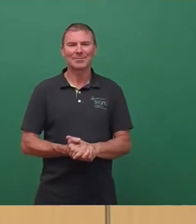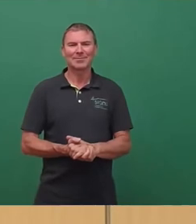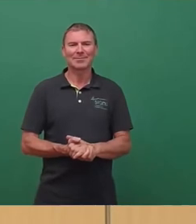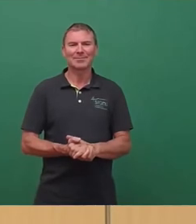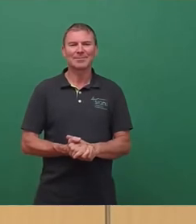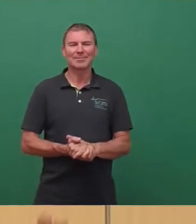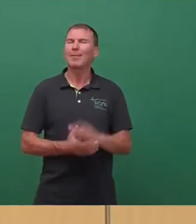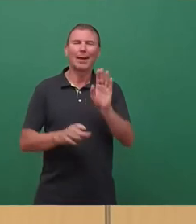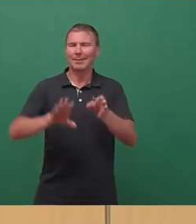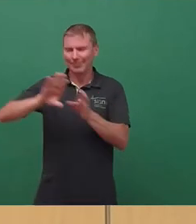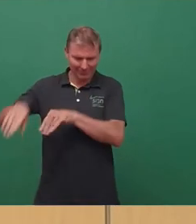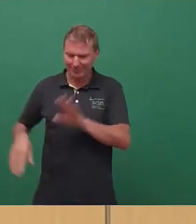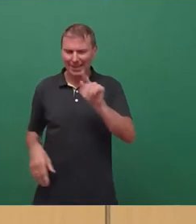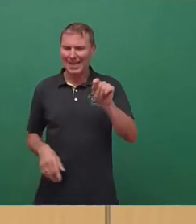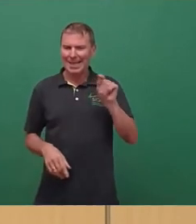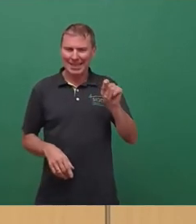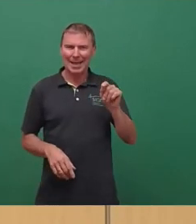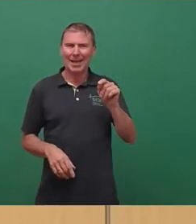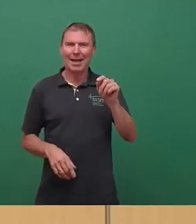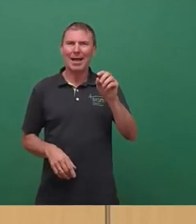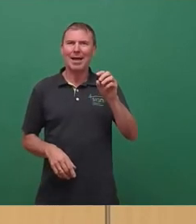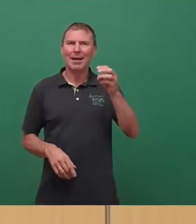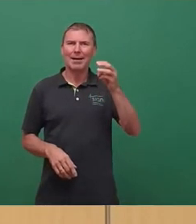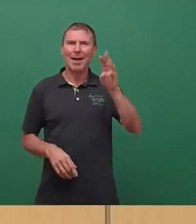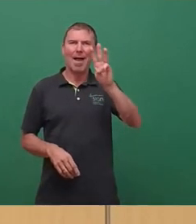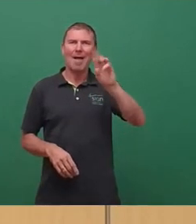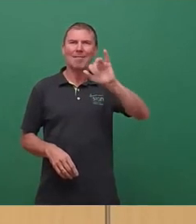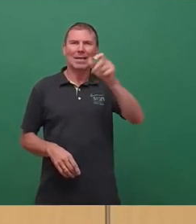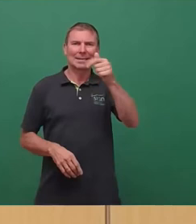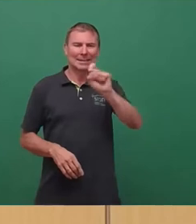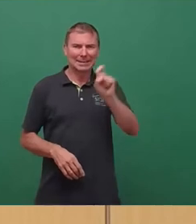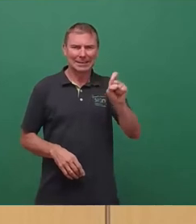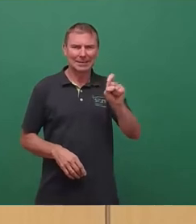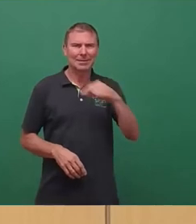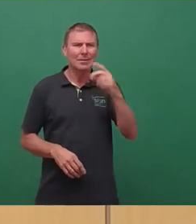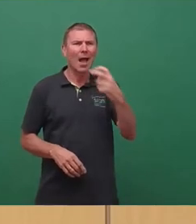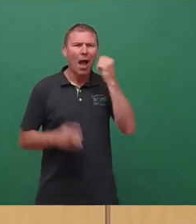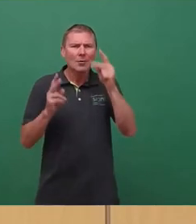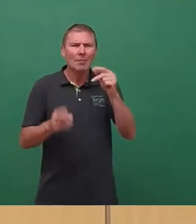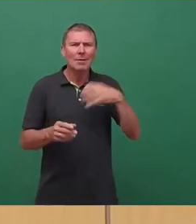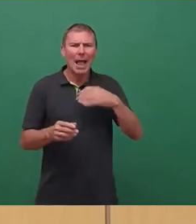Der war allen Ernstes der Meinung, dass die Altstadt von Elbflorenz